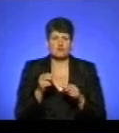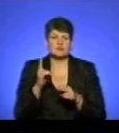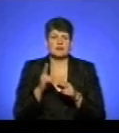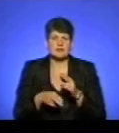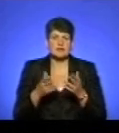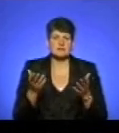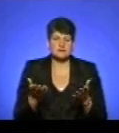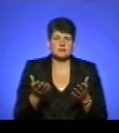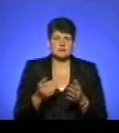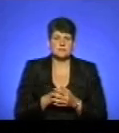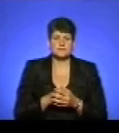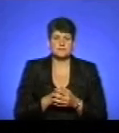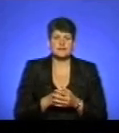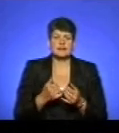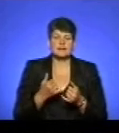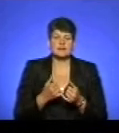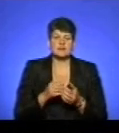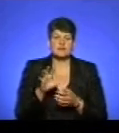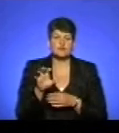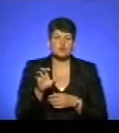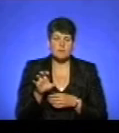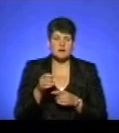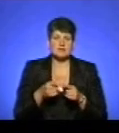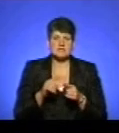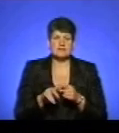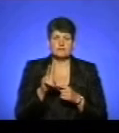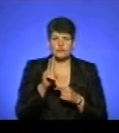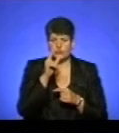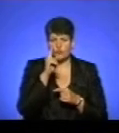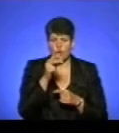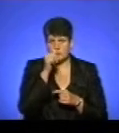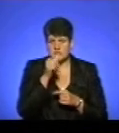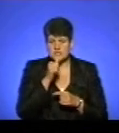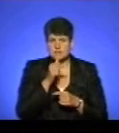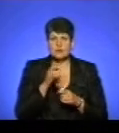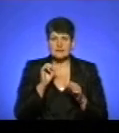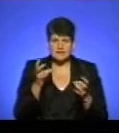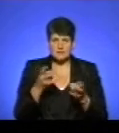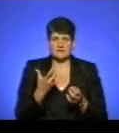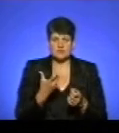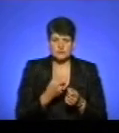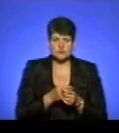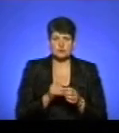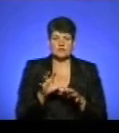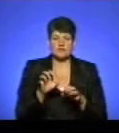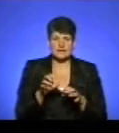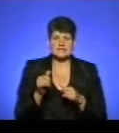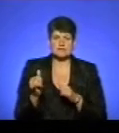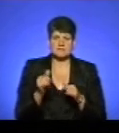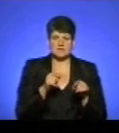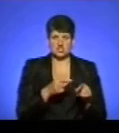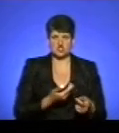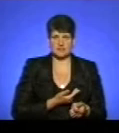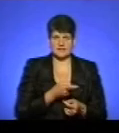запізно в якомусь там... Дивіться, по питанню собаки, це двохмісячного віку треба вакцинувати, щоб тварина забезпечити її